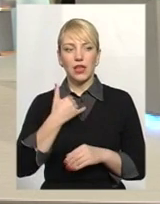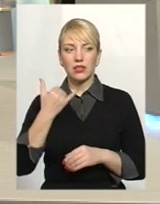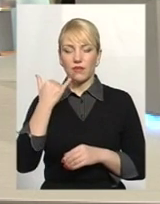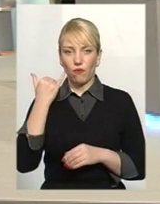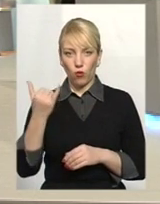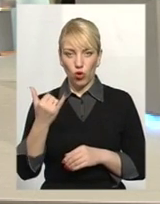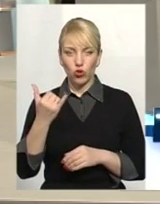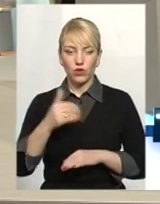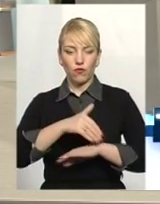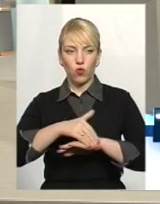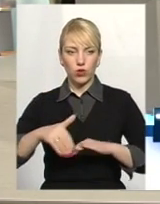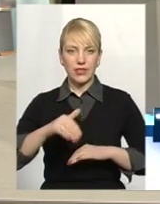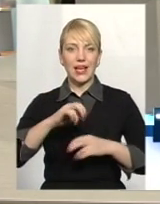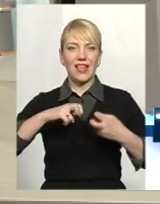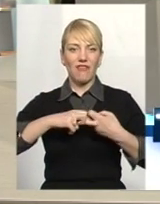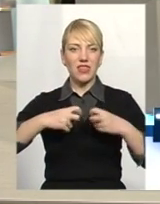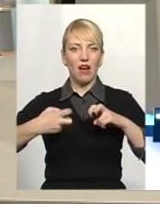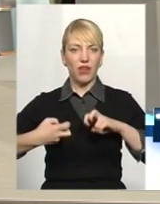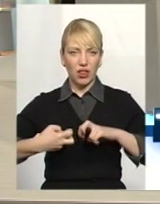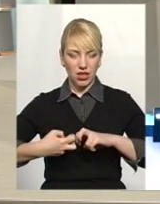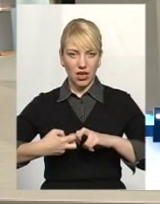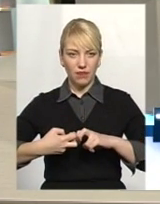вулиці Івана Франка.